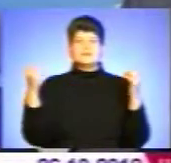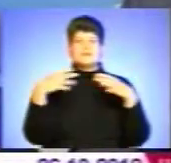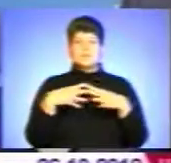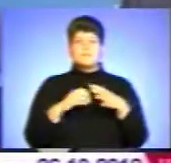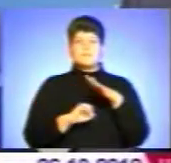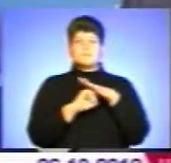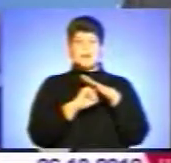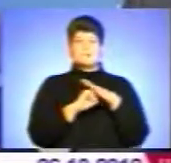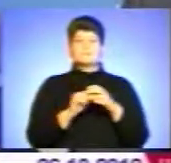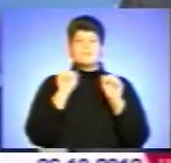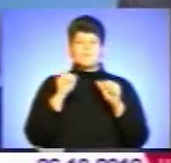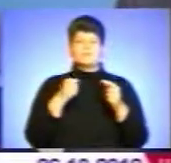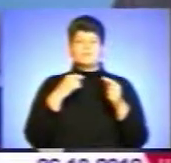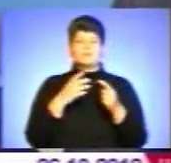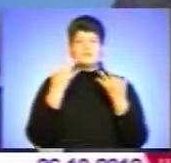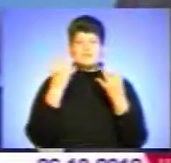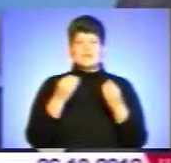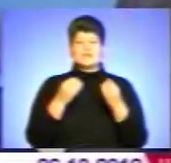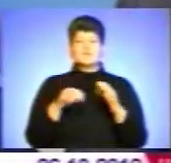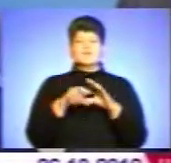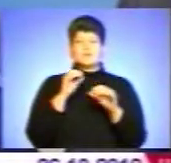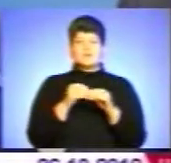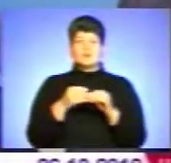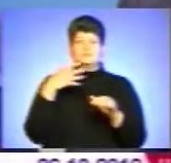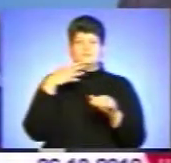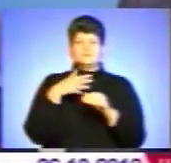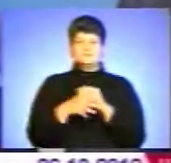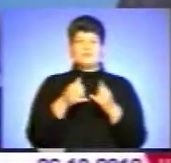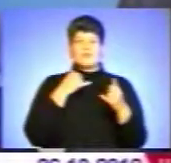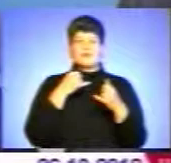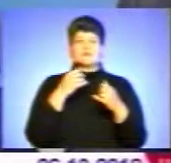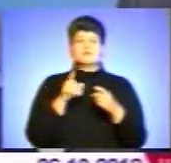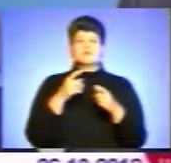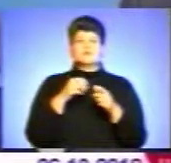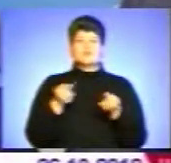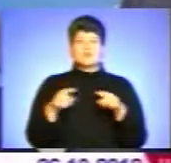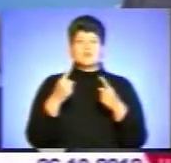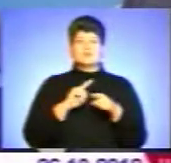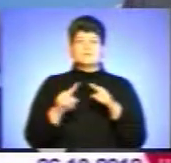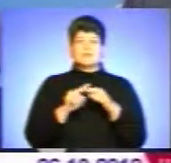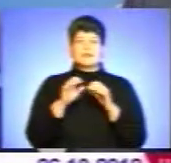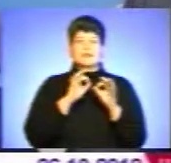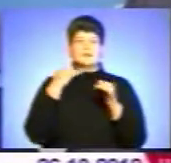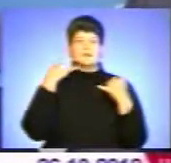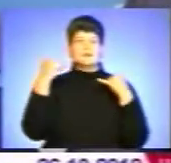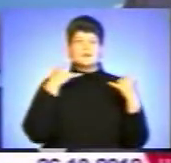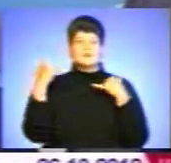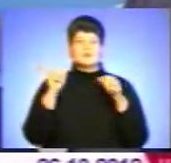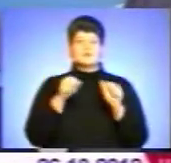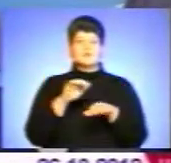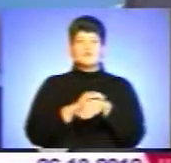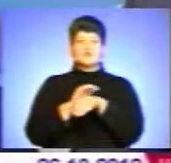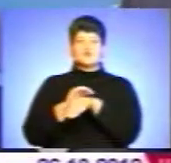база і ми можемо нормально у день виборів реагувати, створені так звані гарячі лінії, через які ми можемо максимально